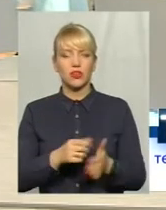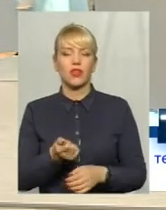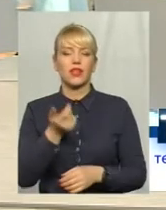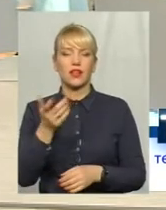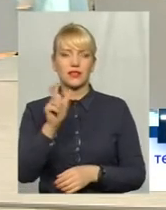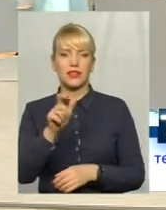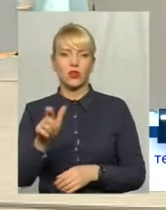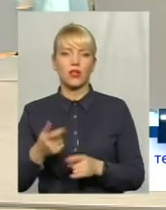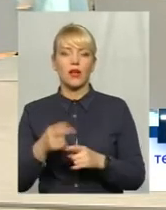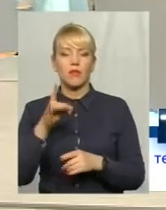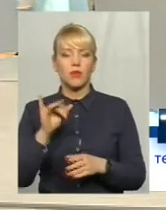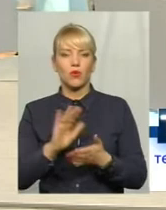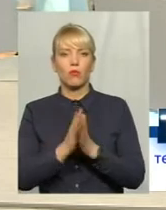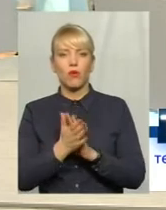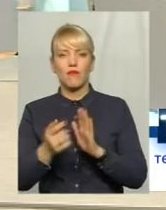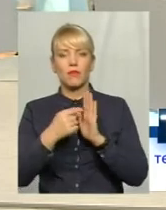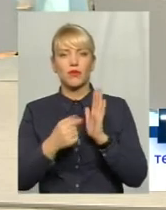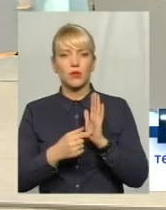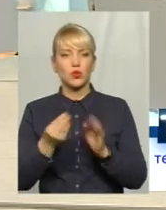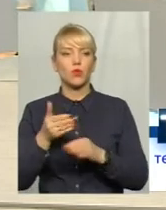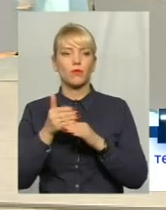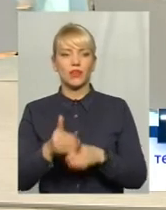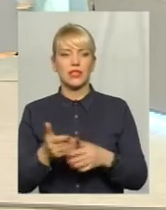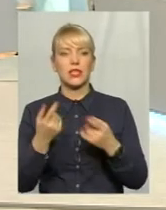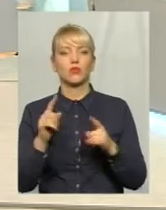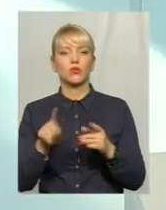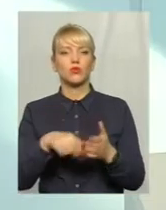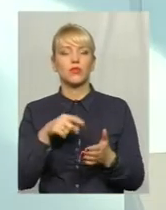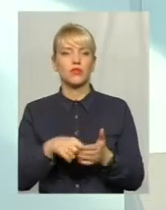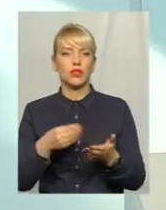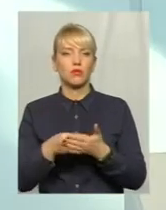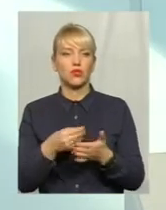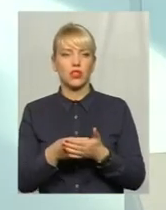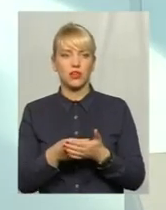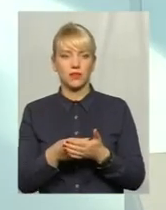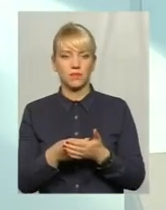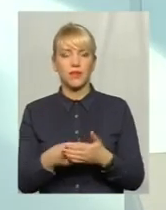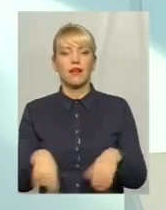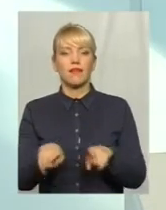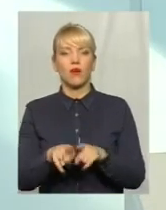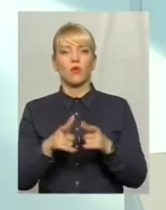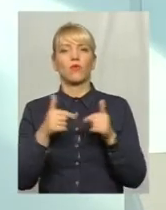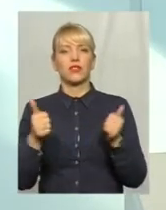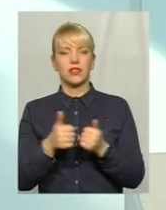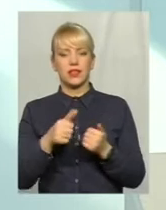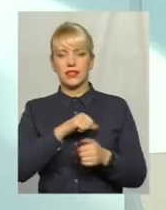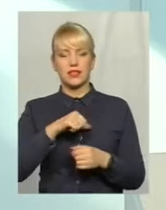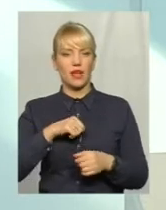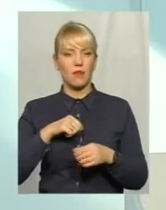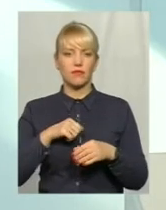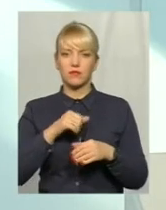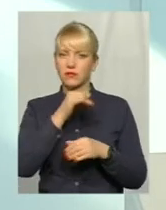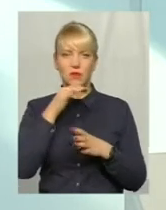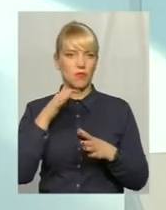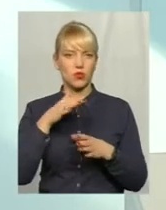І при умові перерозподілу субвенції, тому що міський бюджет сам отакого відділення, він потягнути не може. При